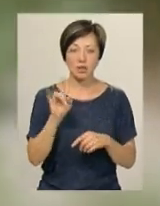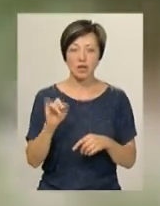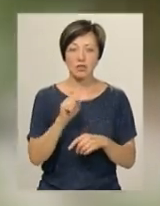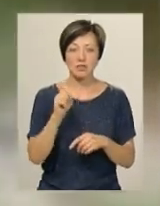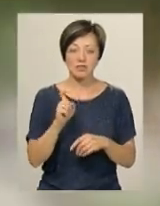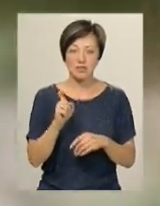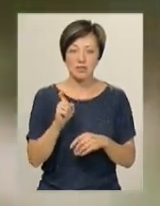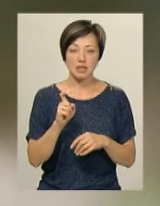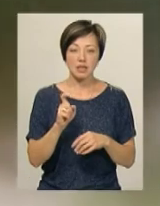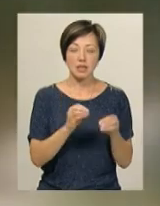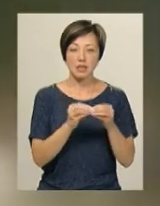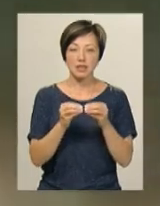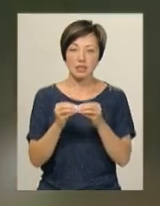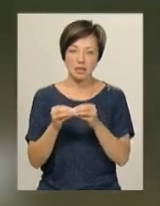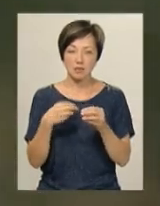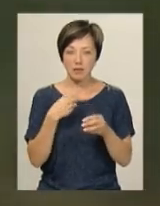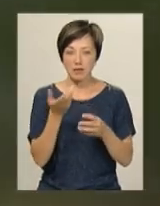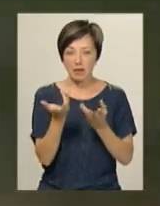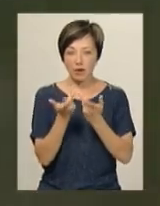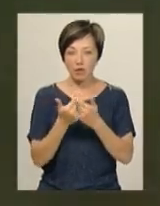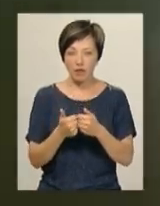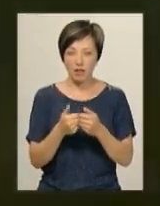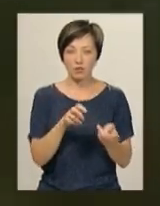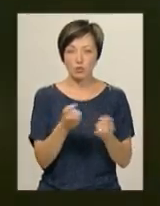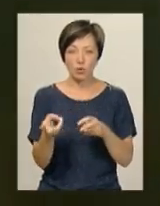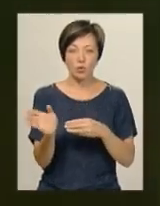десятків двох, які ми вже нарахували.